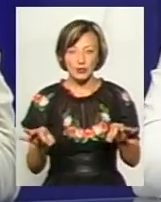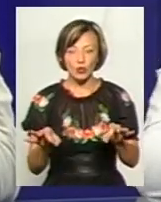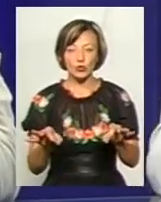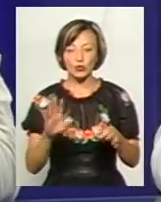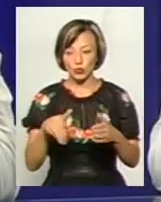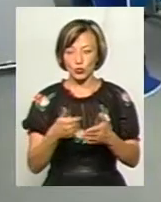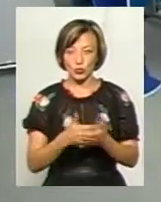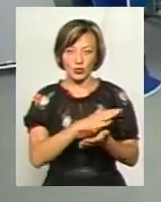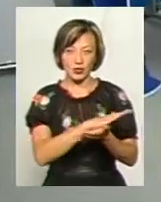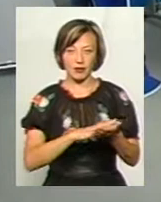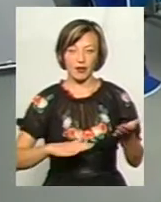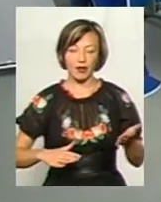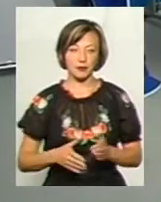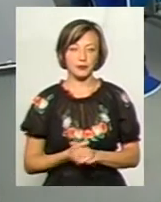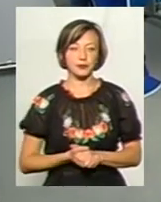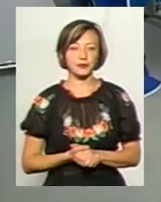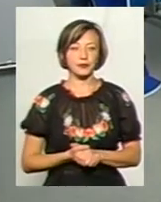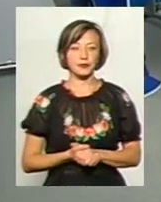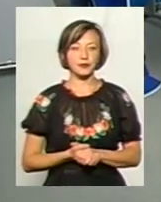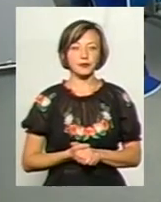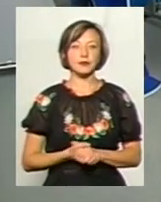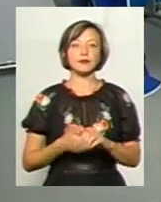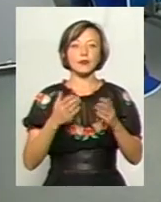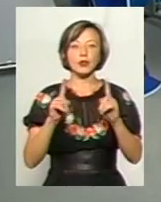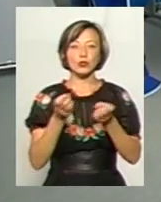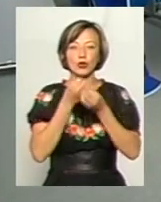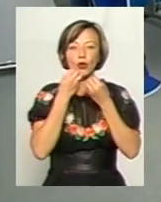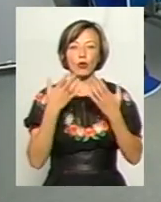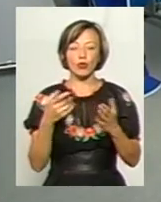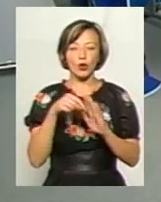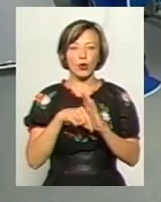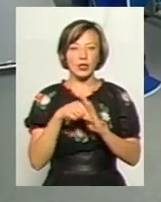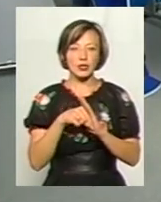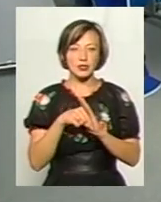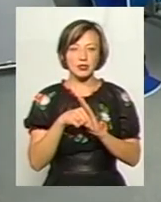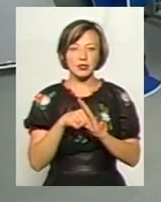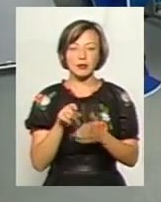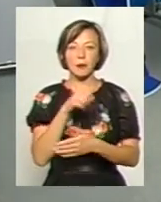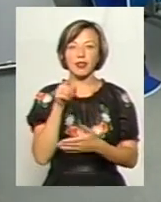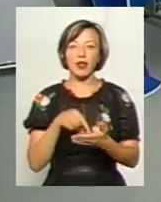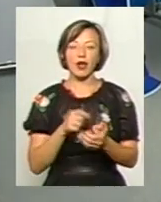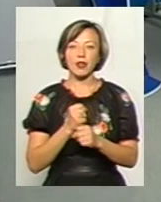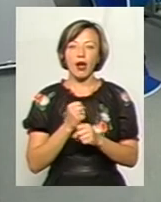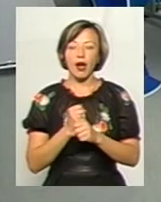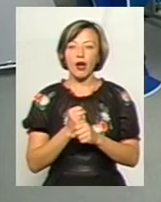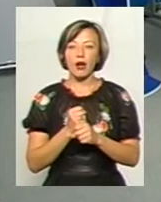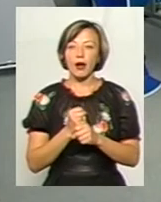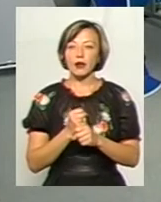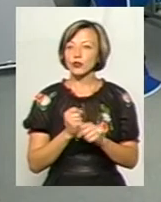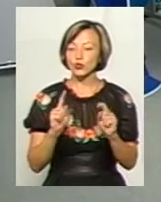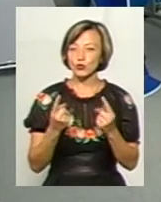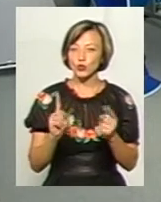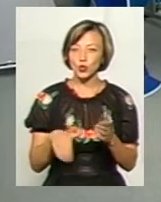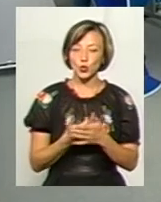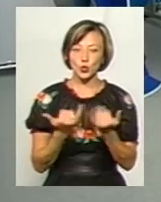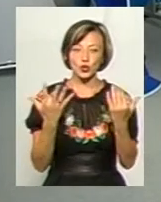цього часу триває. Так. Ми дуже хороше контекстне запитання задали. Ми чомусь